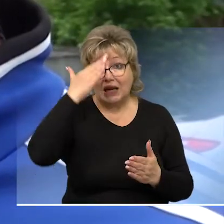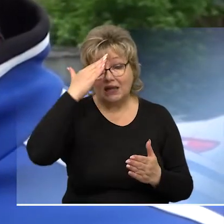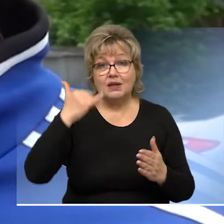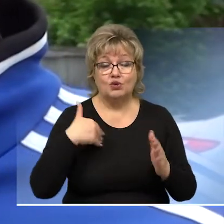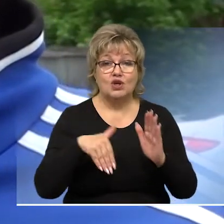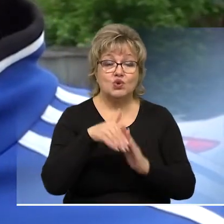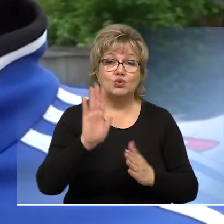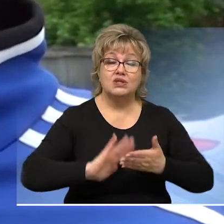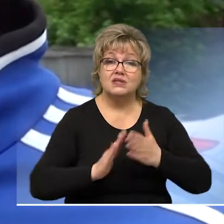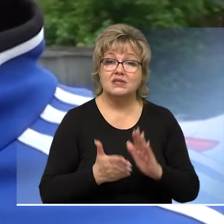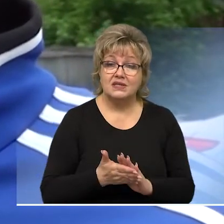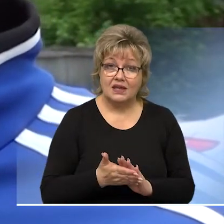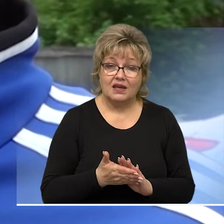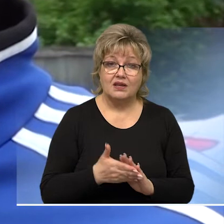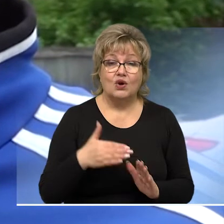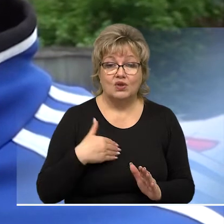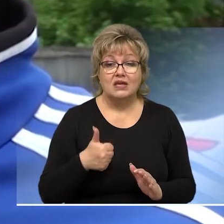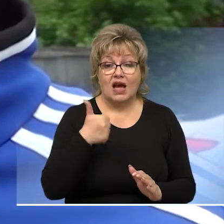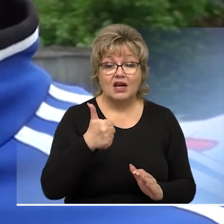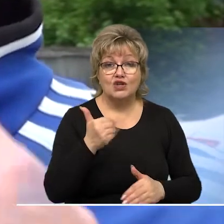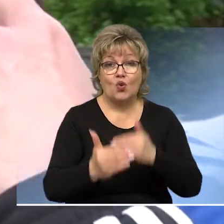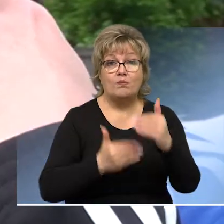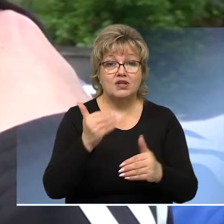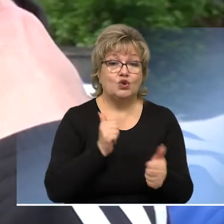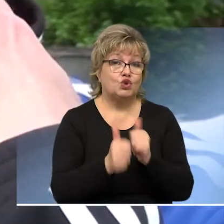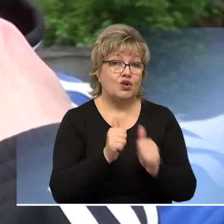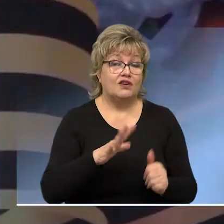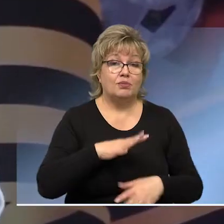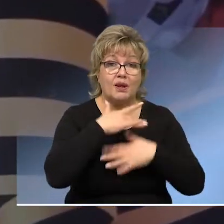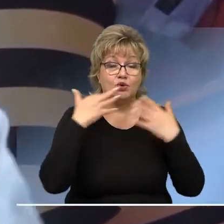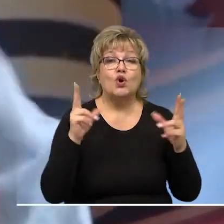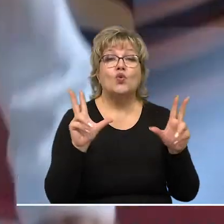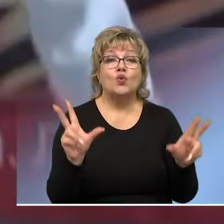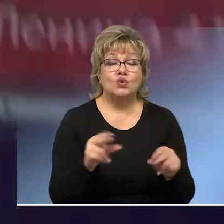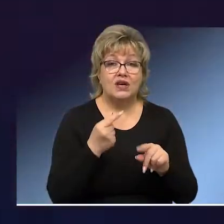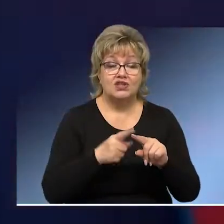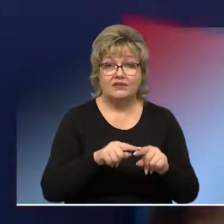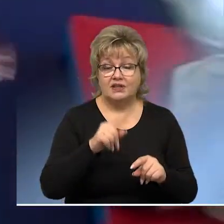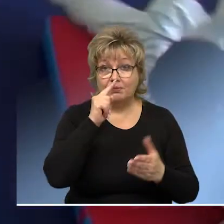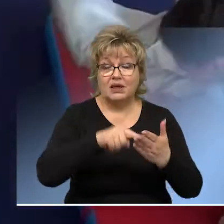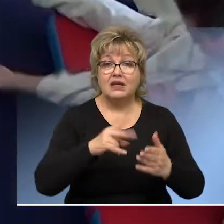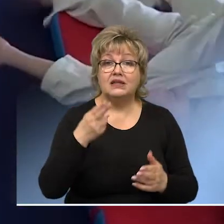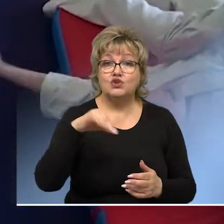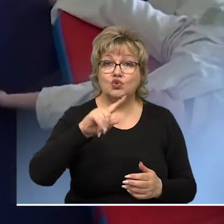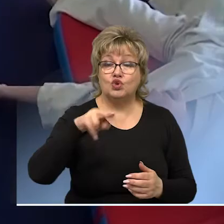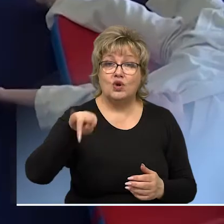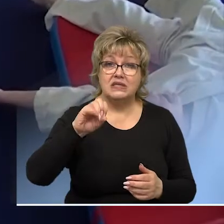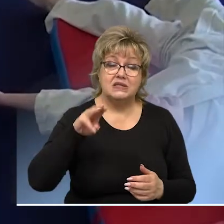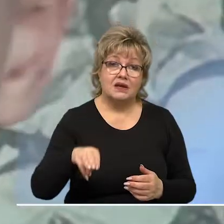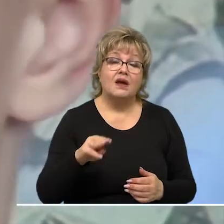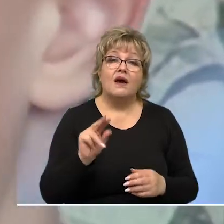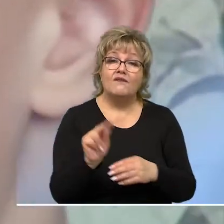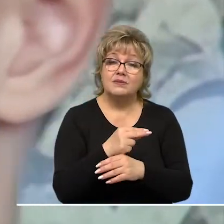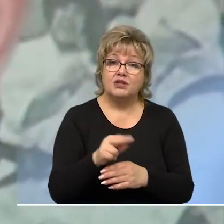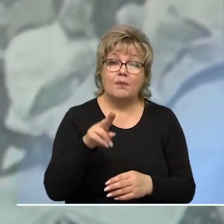нас в конце концов выпустят. Потому что у нас в этом году все так хорошо пошло. Турниров было много. Удачным этот сезон выдался и для дзудаистов.